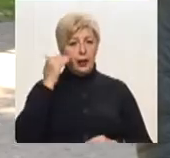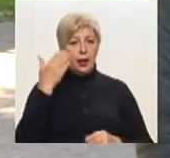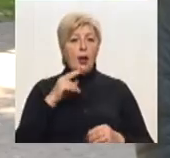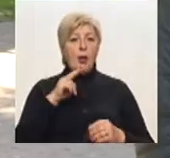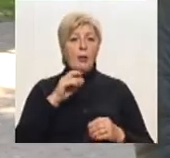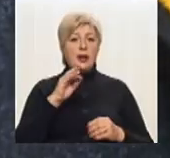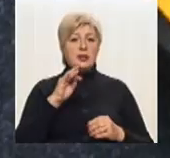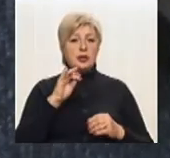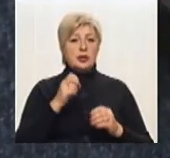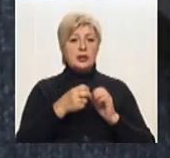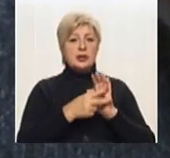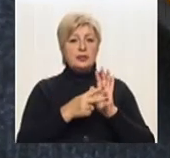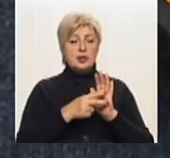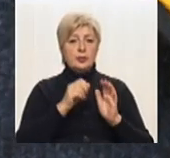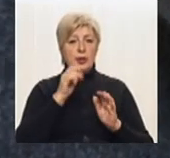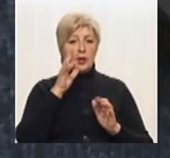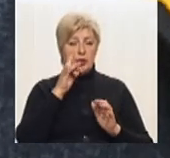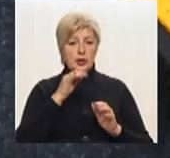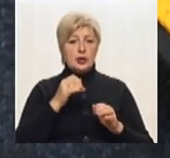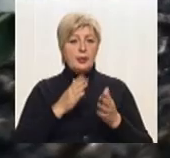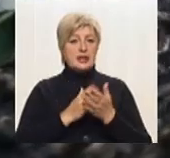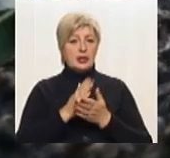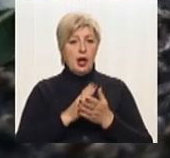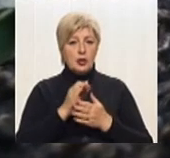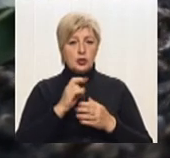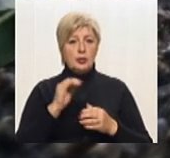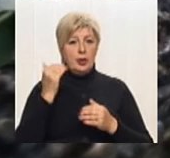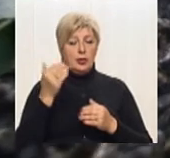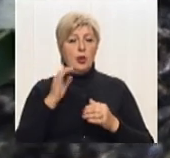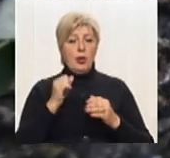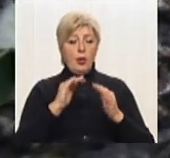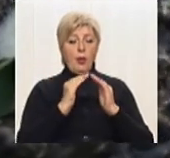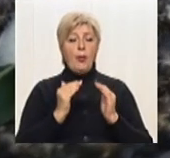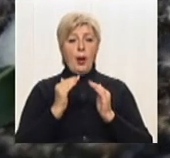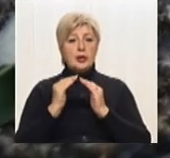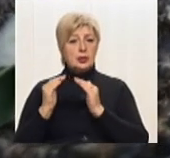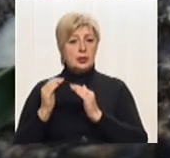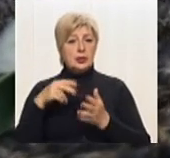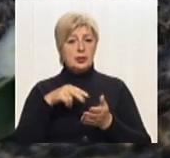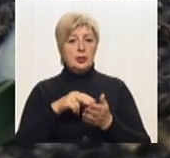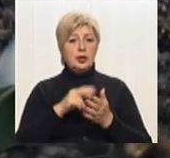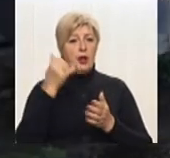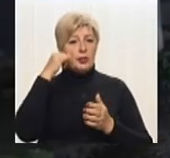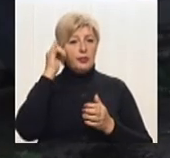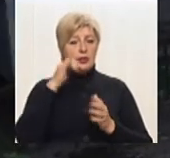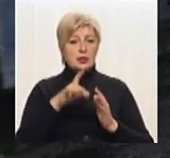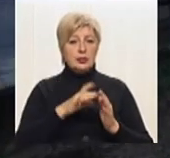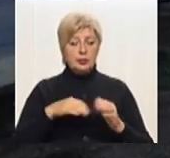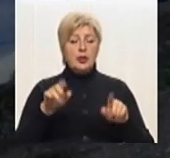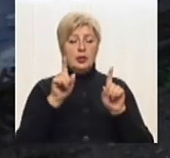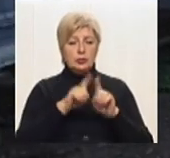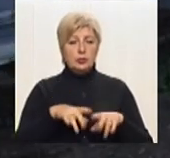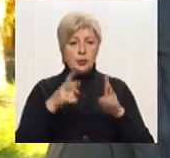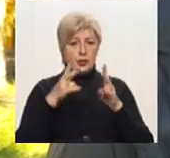пасічник з восьмирічним стажем. Розповідає, що його пасіка, яка знаходиться у селі Кудашівка Криворізького району, також постраждала від потрави.